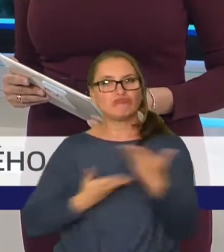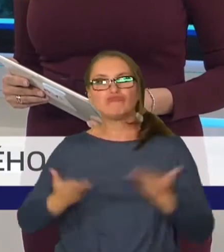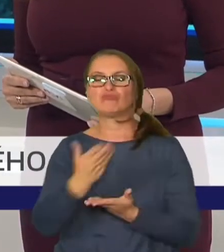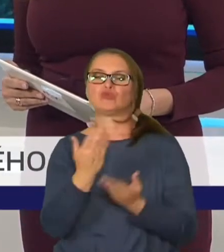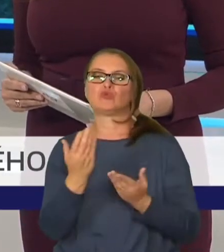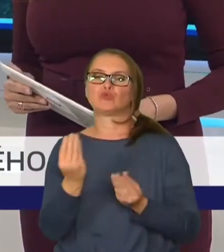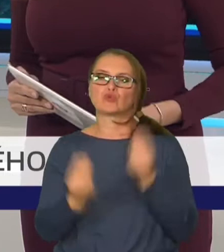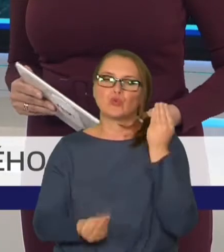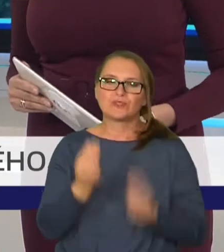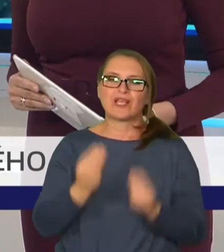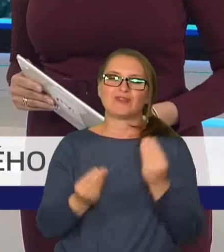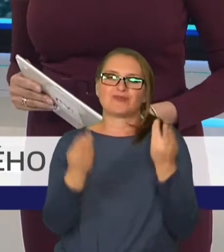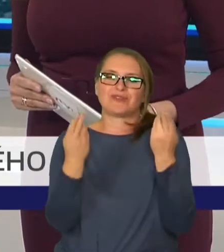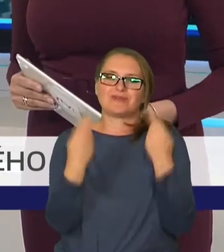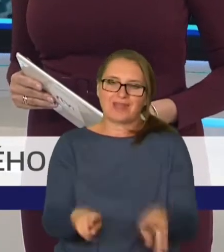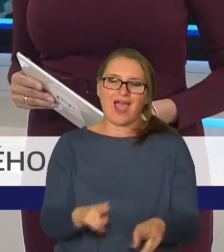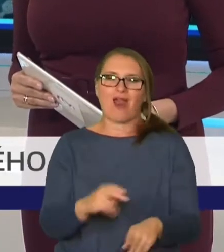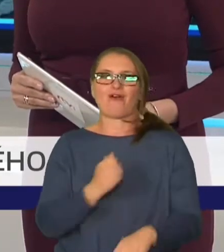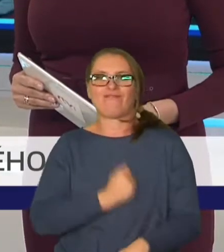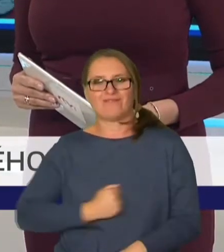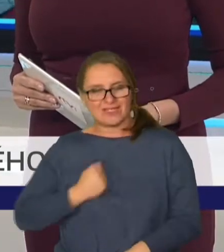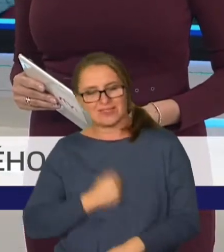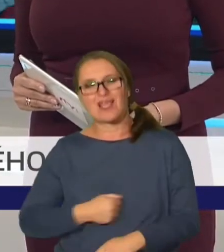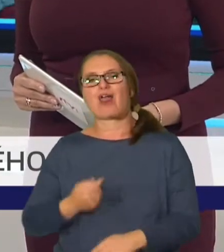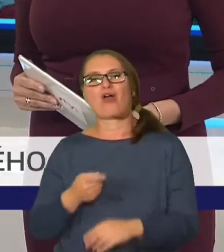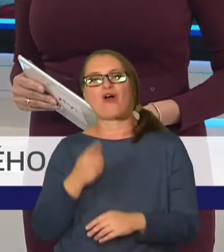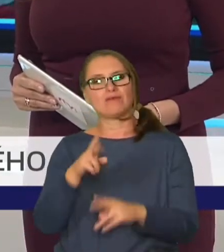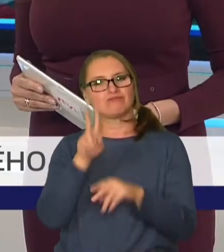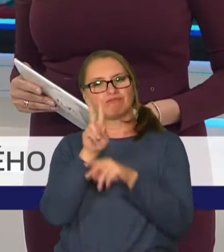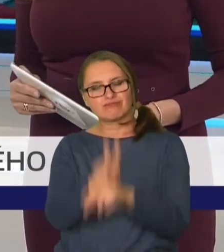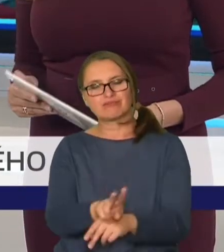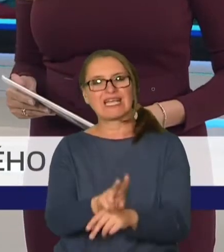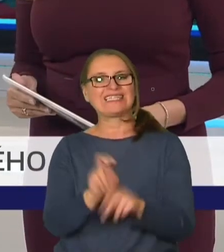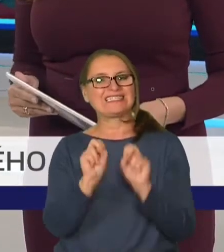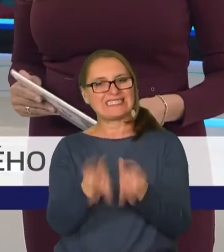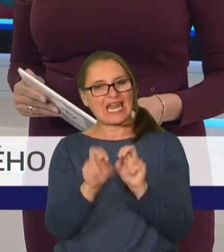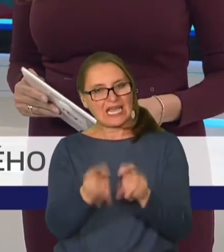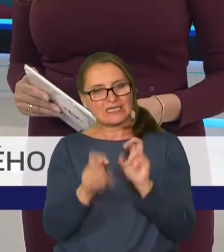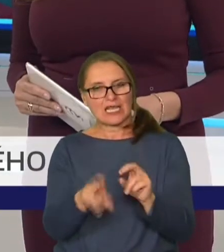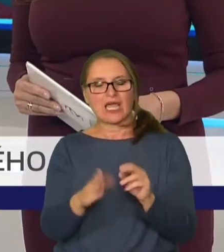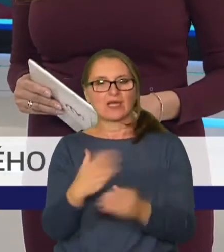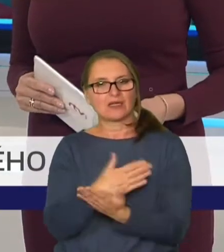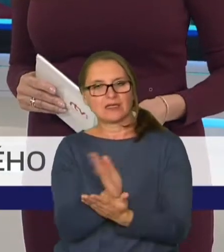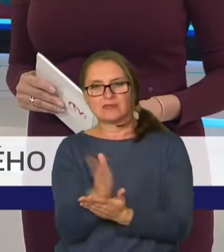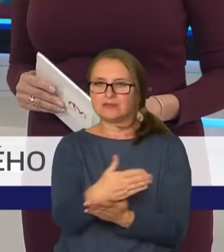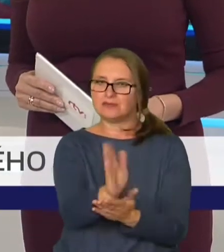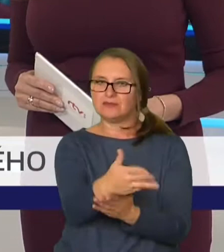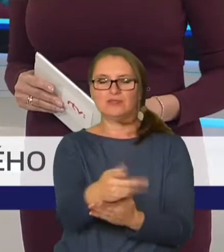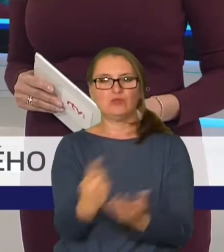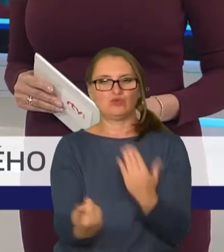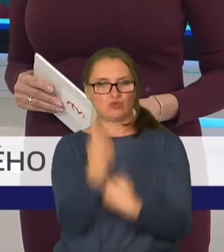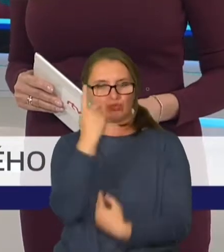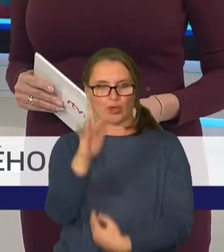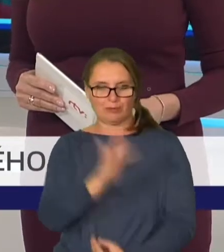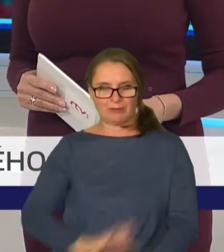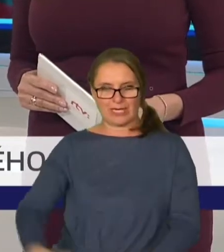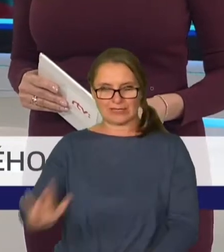úsmevné príbehy z bežných dní. Pod dohľadom trénerov sa zdokonaľovali v orientácii v cudzom priestore.